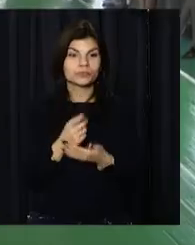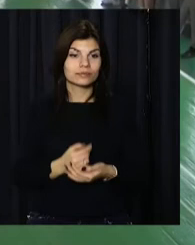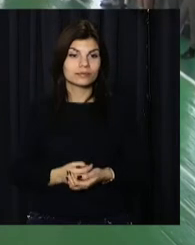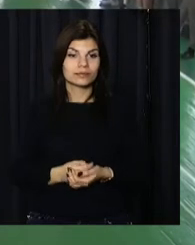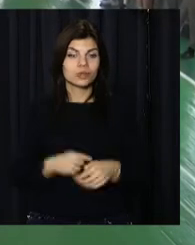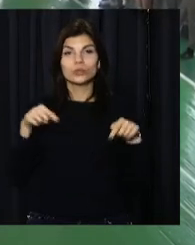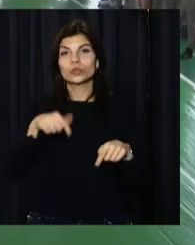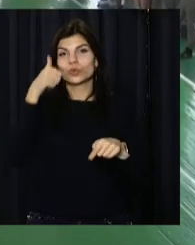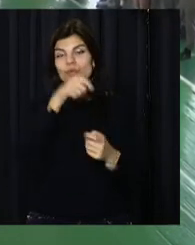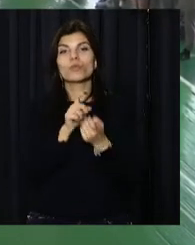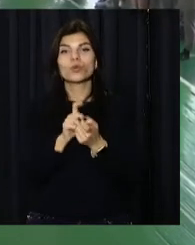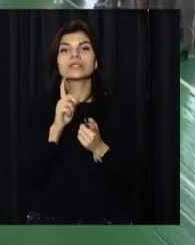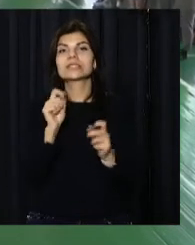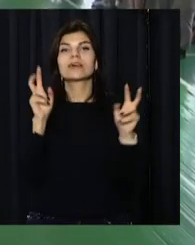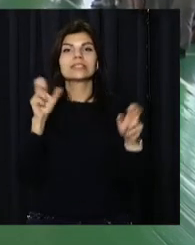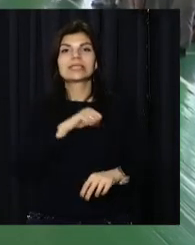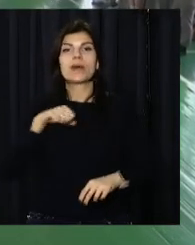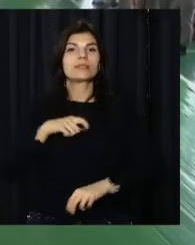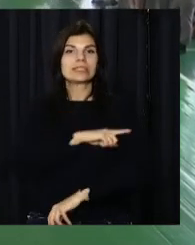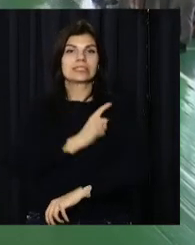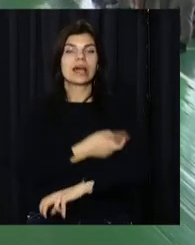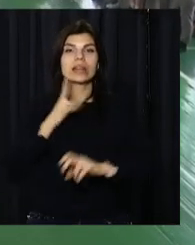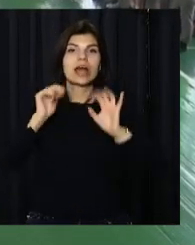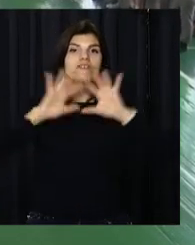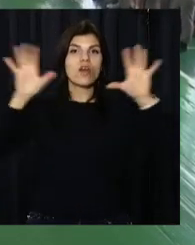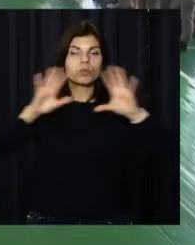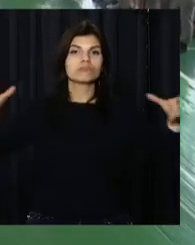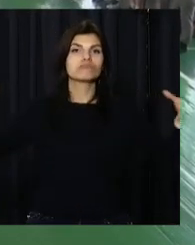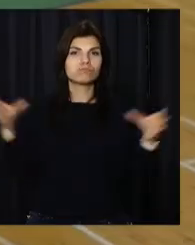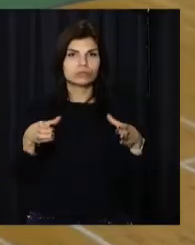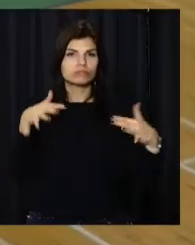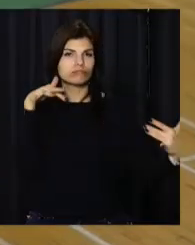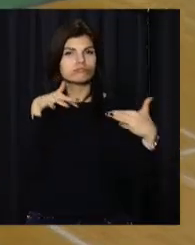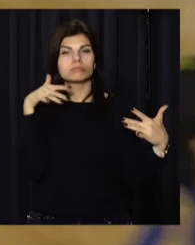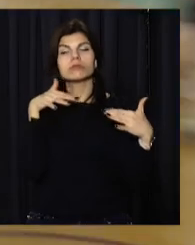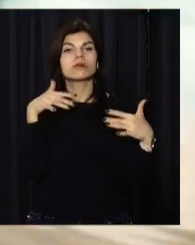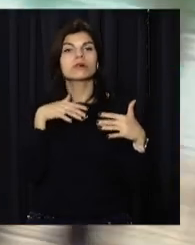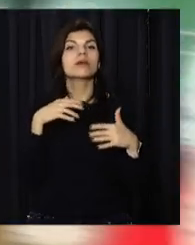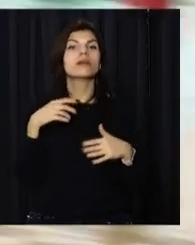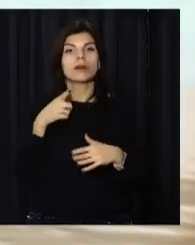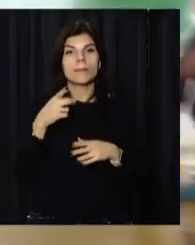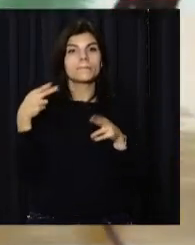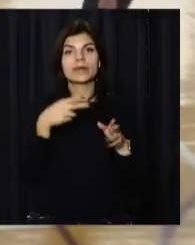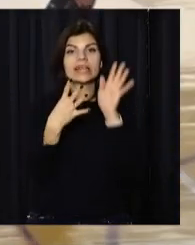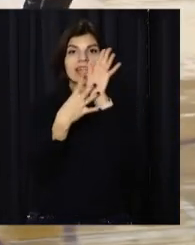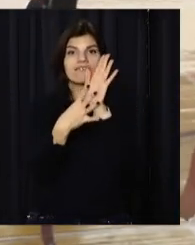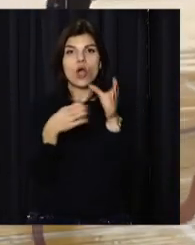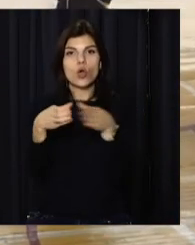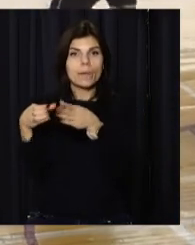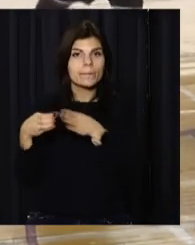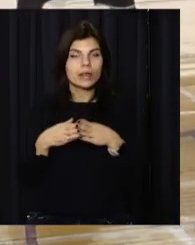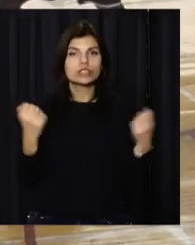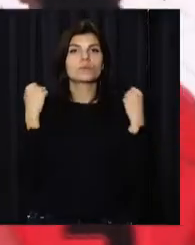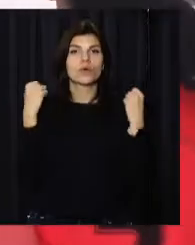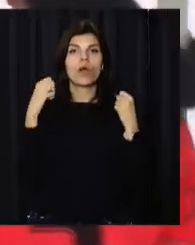Цьогоріч боротися за звання найсильніших на волейбольний турнір пам'яті героїв Небесної сотні приїхали 9 команд. Серед